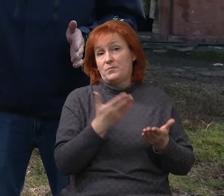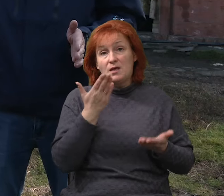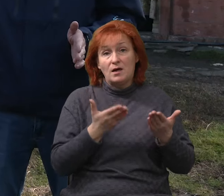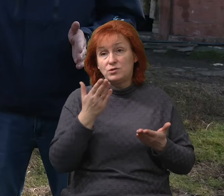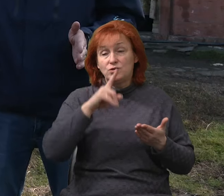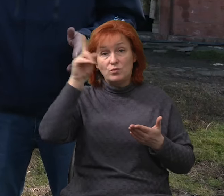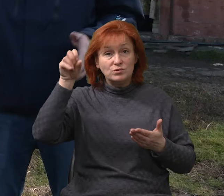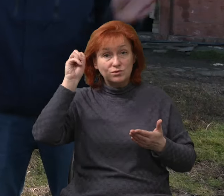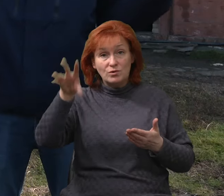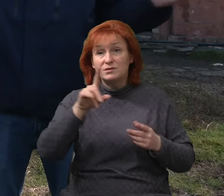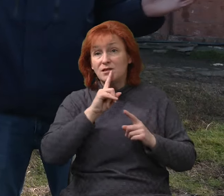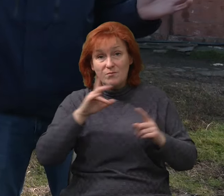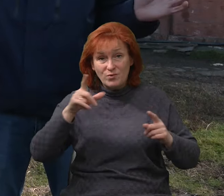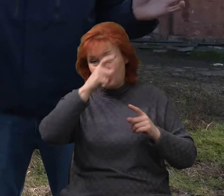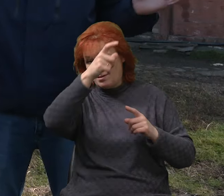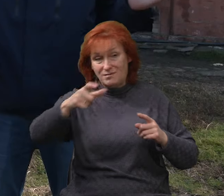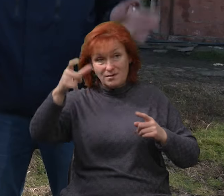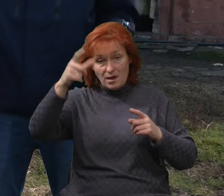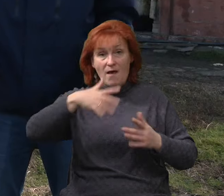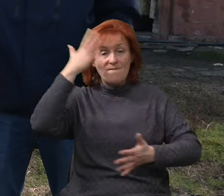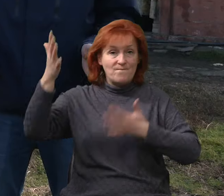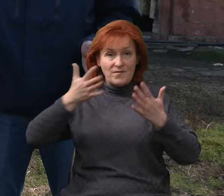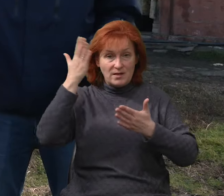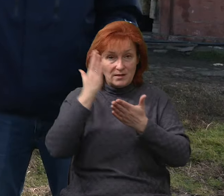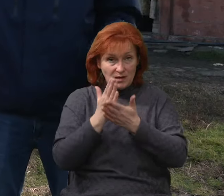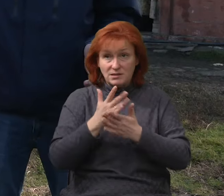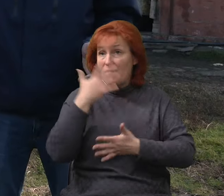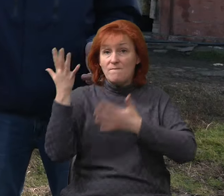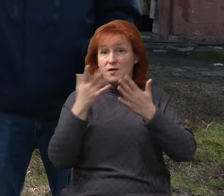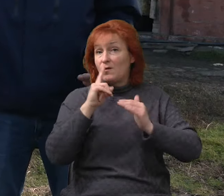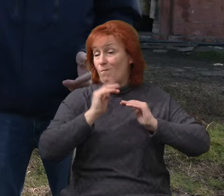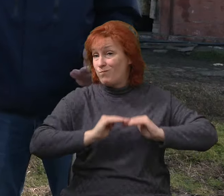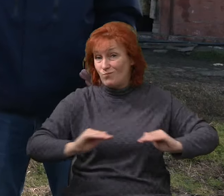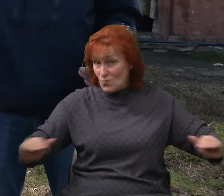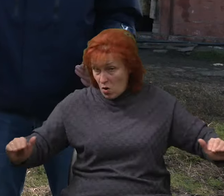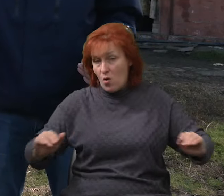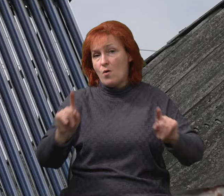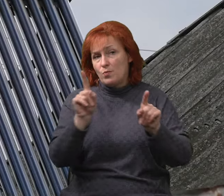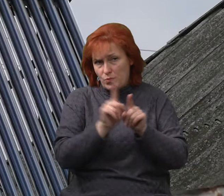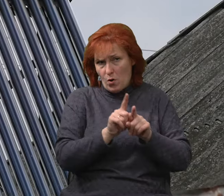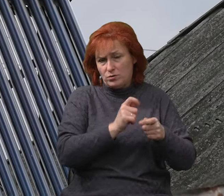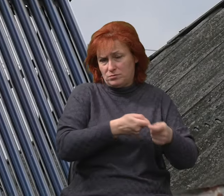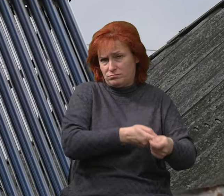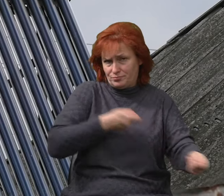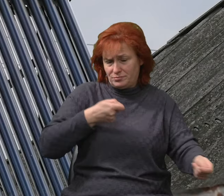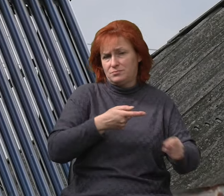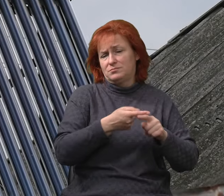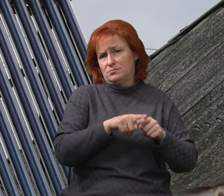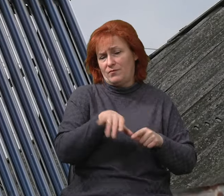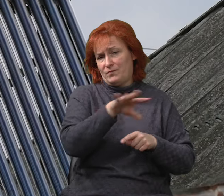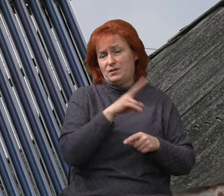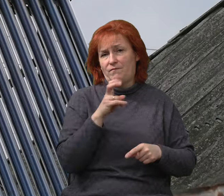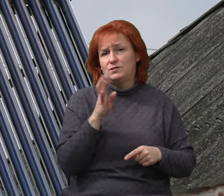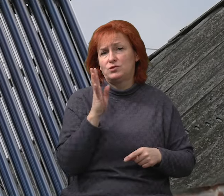не буде в нас сонця, є світер. Якщо вітру не буде, то є звичайний бензогенератор, який можна завести. В мене колектор на 240